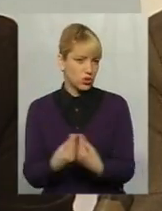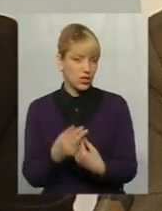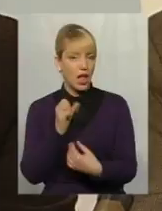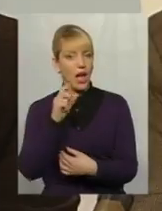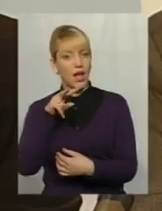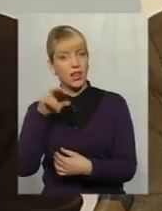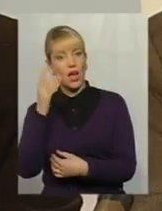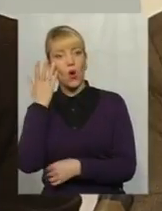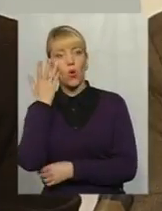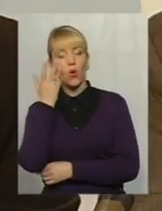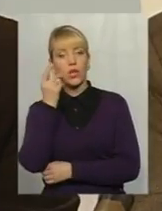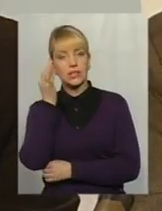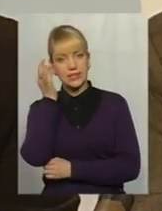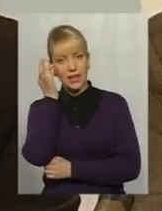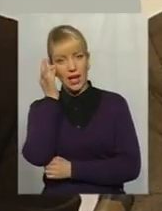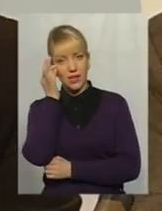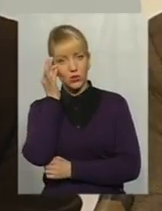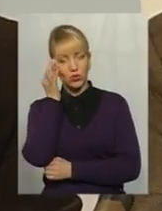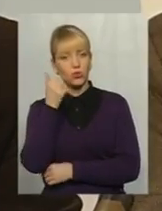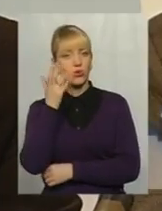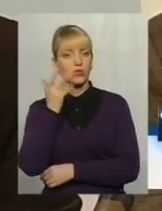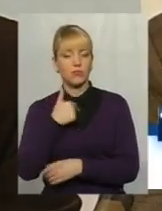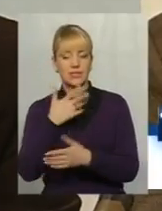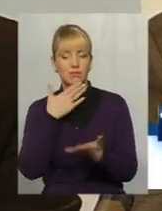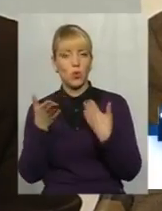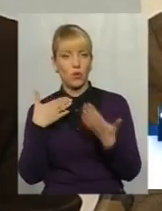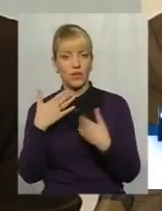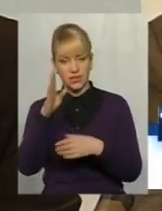колись, згадую весь час, от ми коли спілкувалися, він каже,